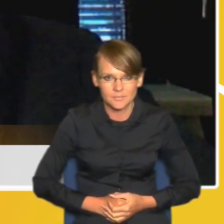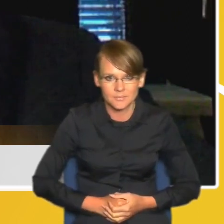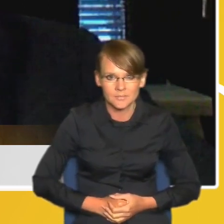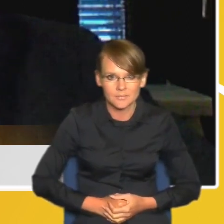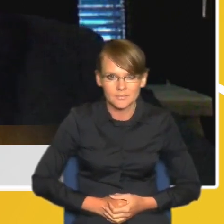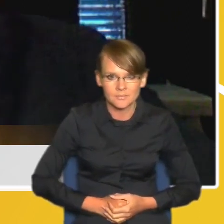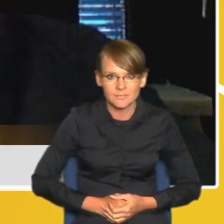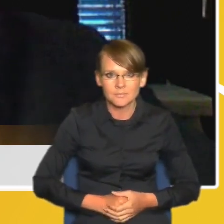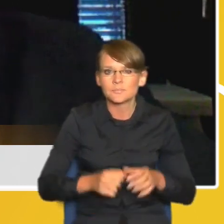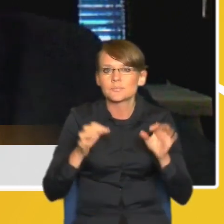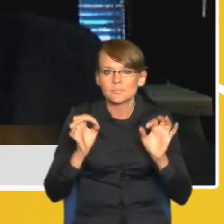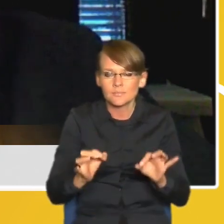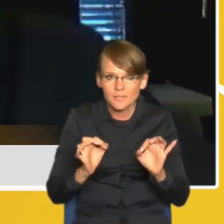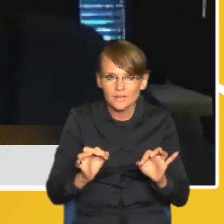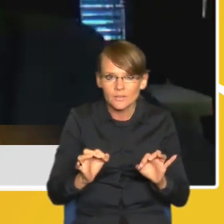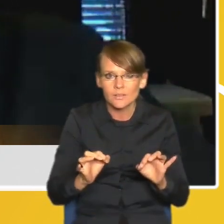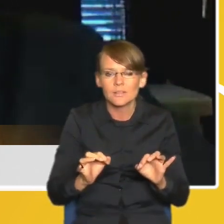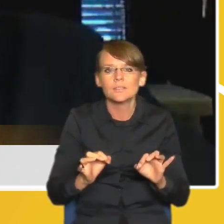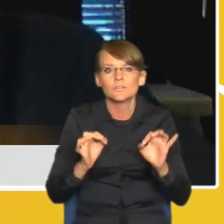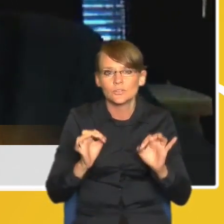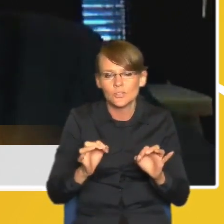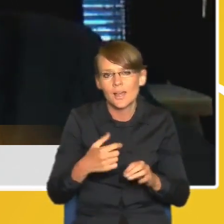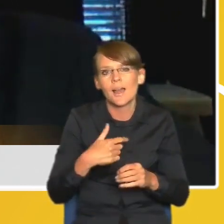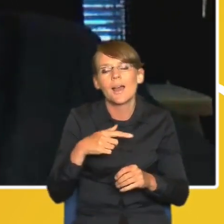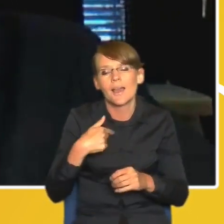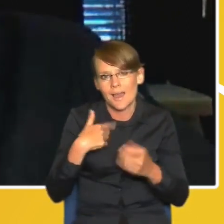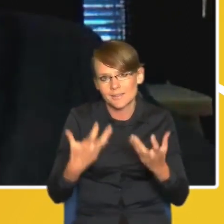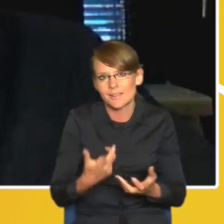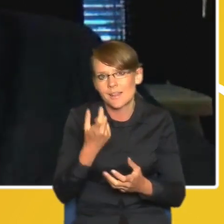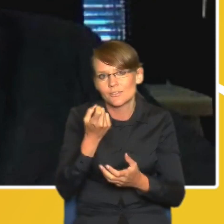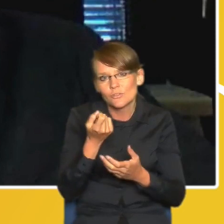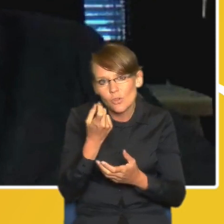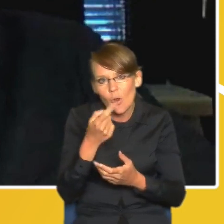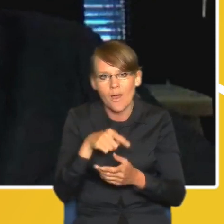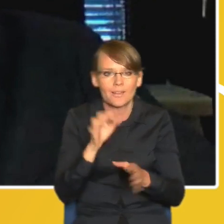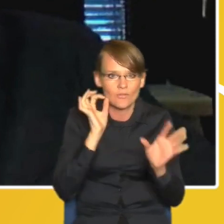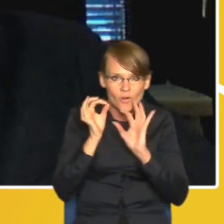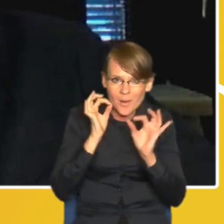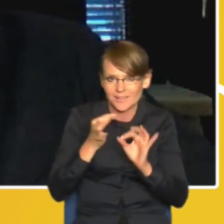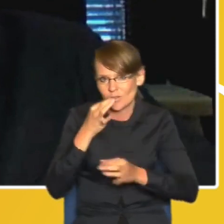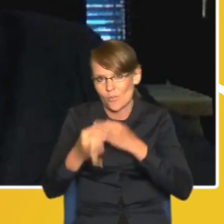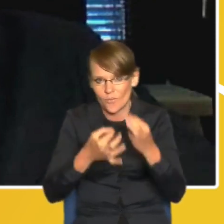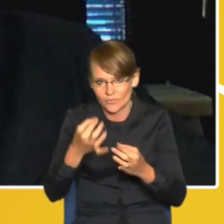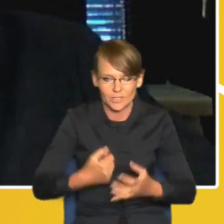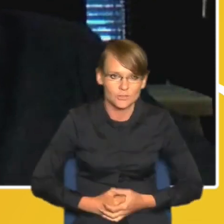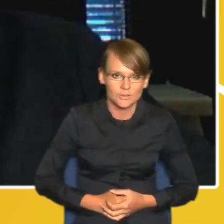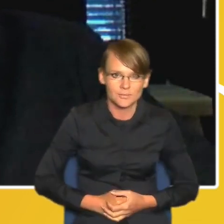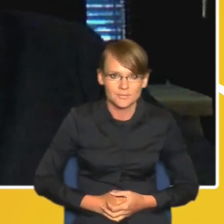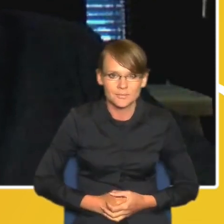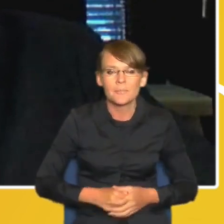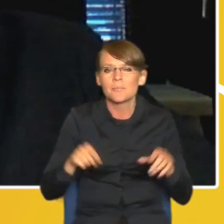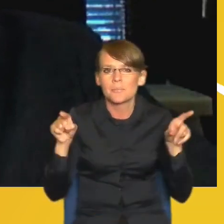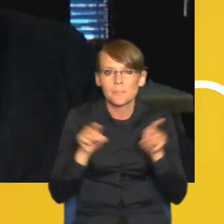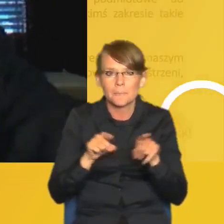fragmentem z tych naszych spostrzeżeń chciałbym się z państwem podzielić. Więc chciałbym powiedzieć także